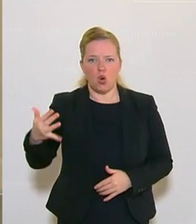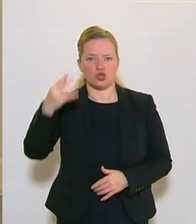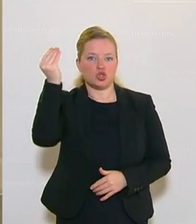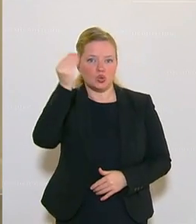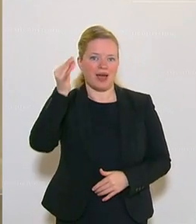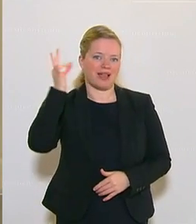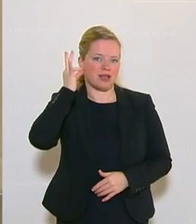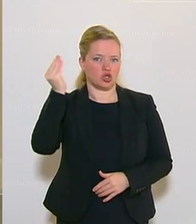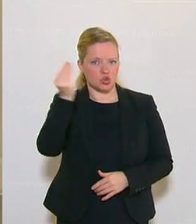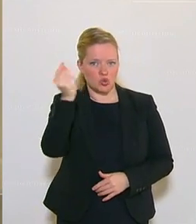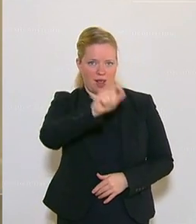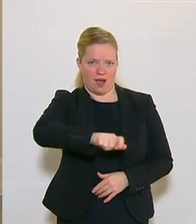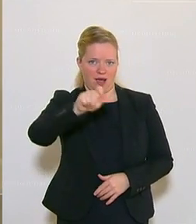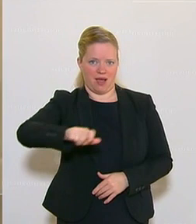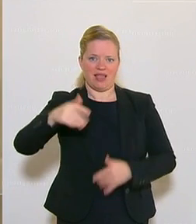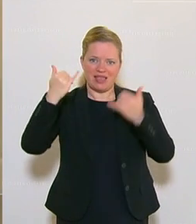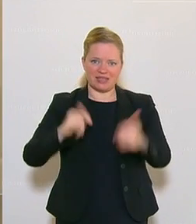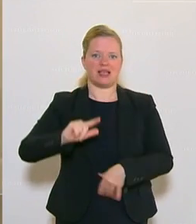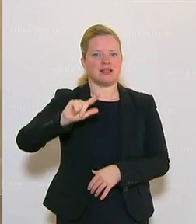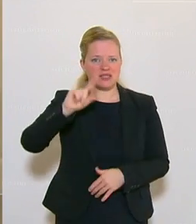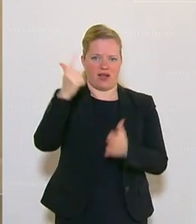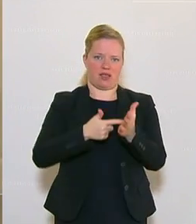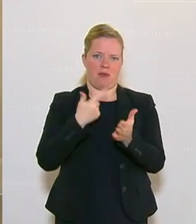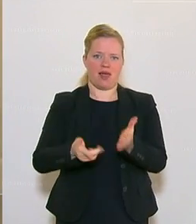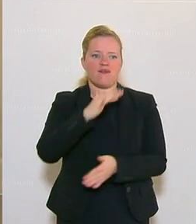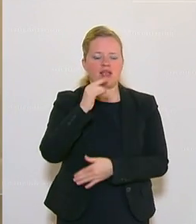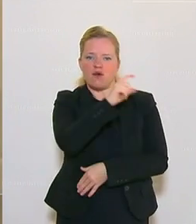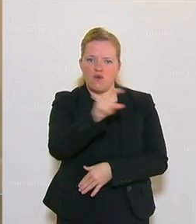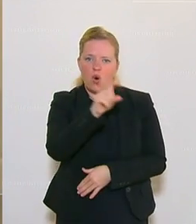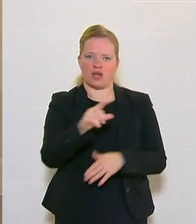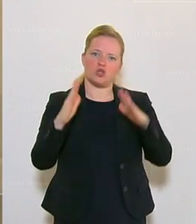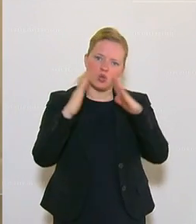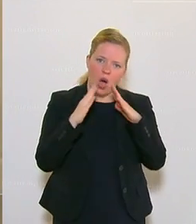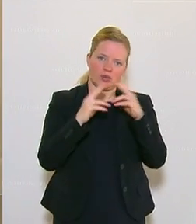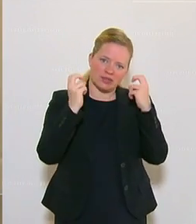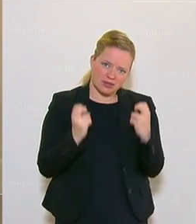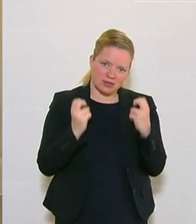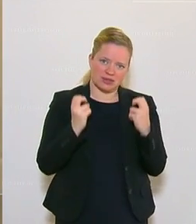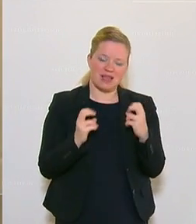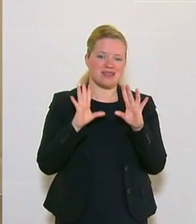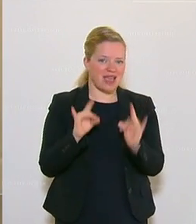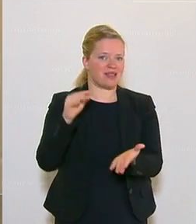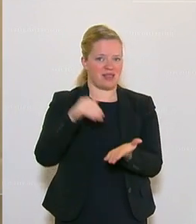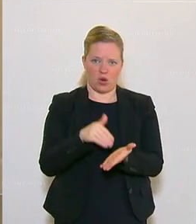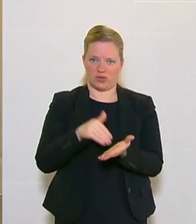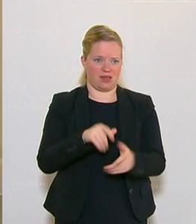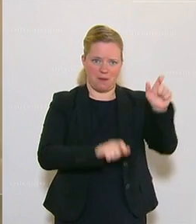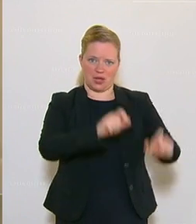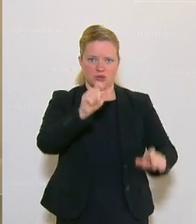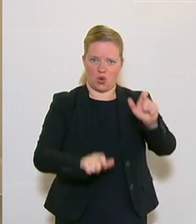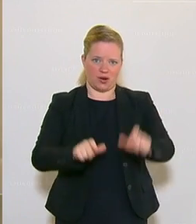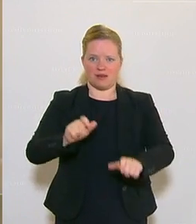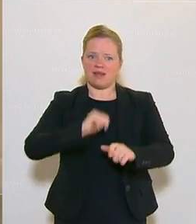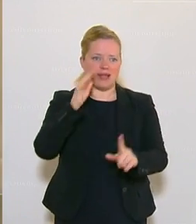Schüler, die jetzt gerade zum zweiten Mal wochenlang zu Hause gesessen sind. Zehntausende von Ihnen nicht erreichbar